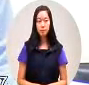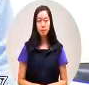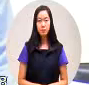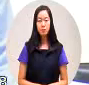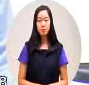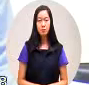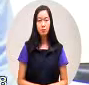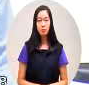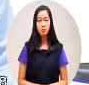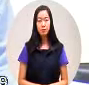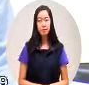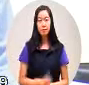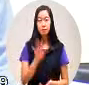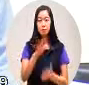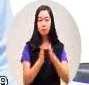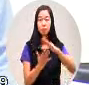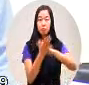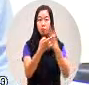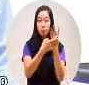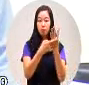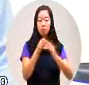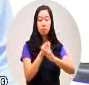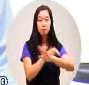所谓的产业计划